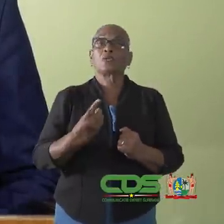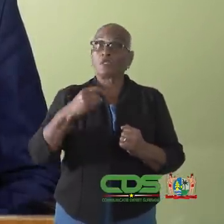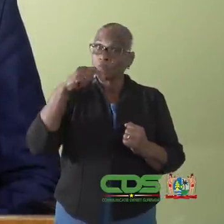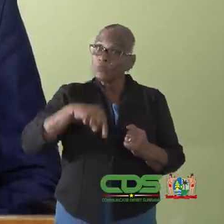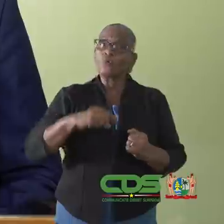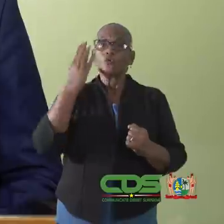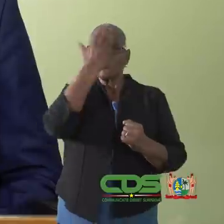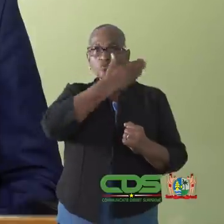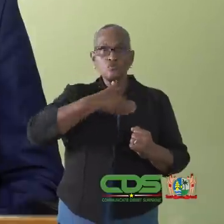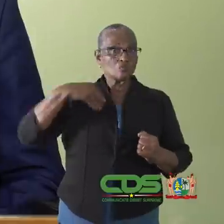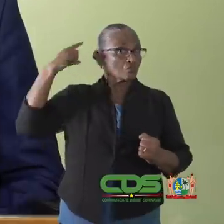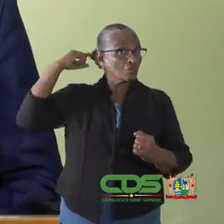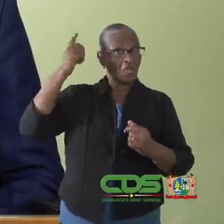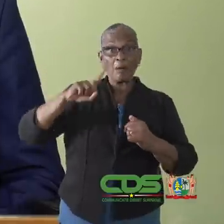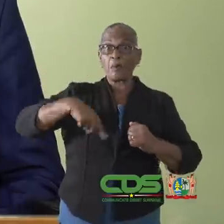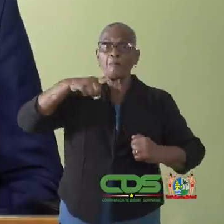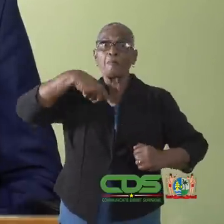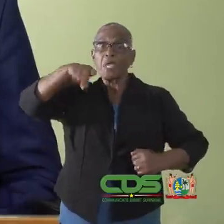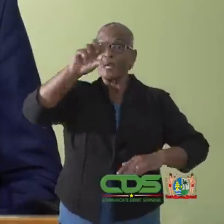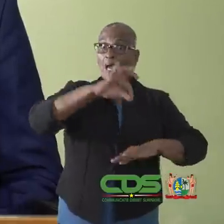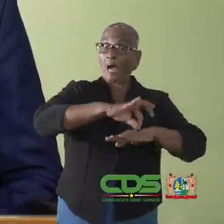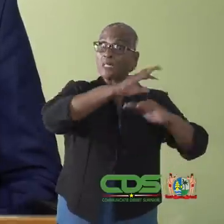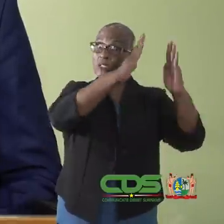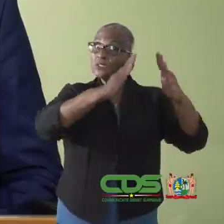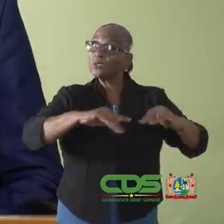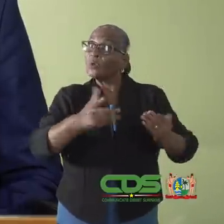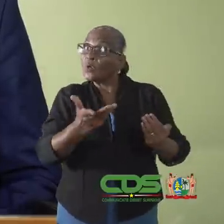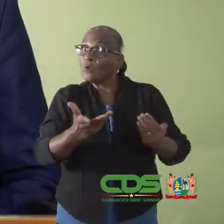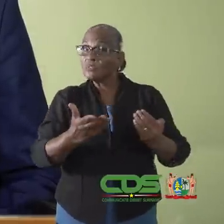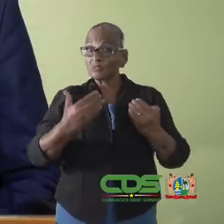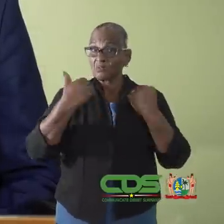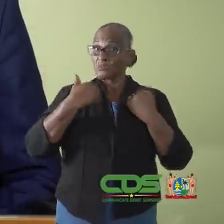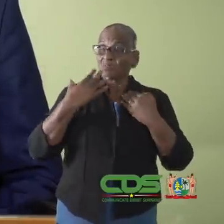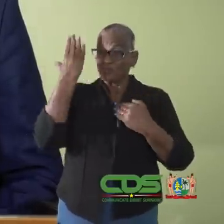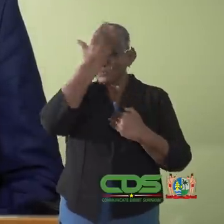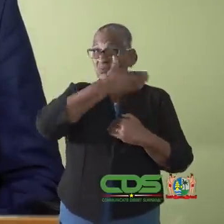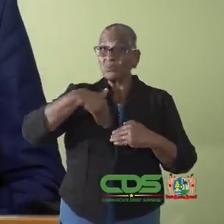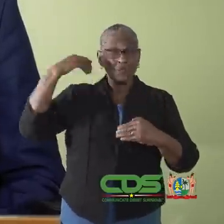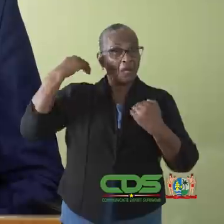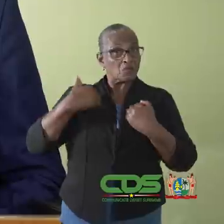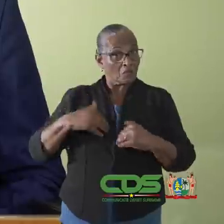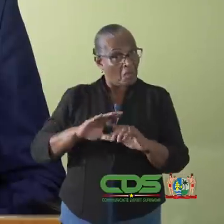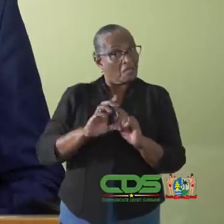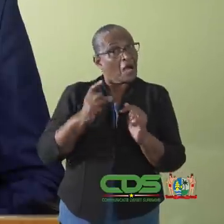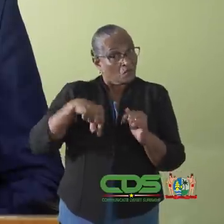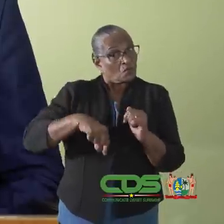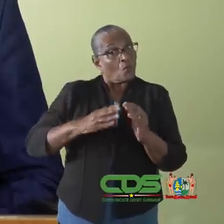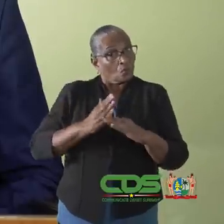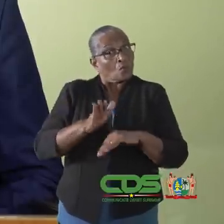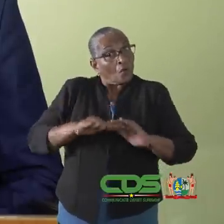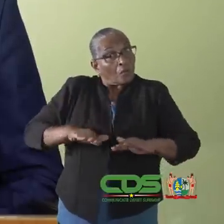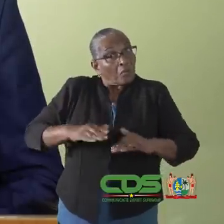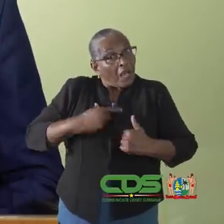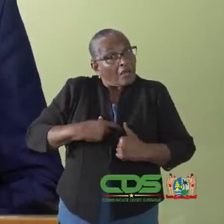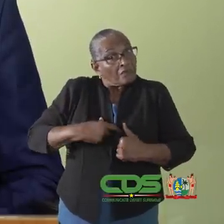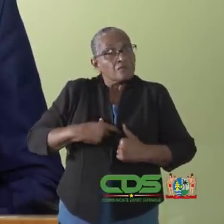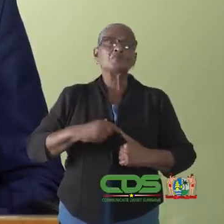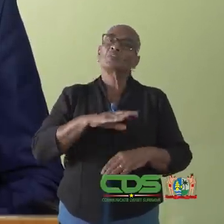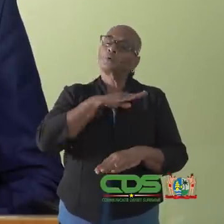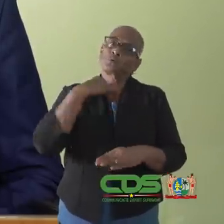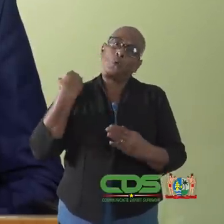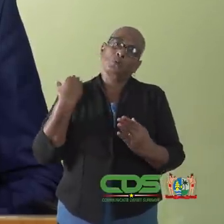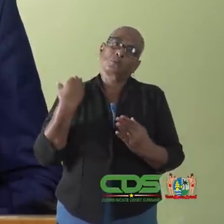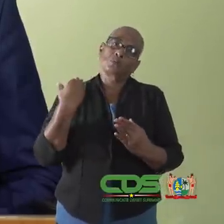onherroepelijk dat er meer Surinamers in ziekenhuizen zullen belanden. Surinamers zullen sterven als wij dit gedrag